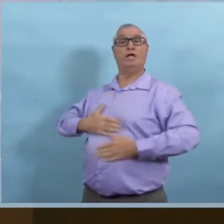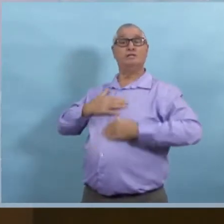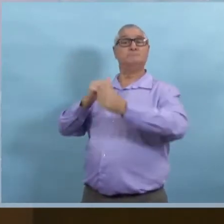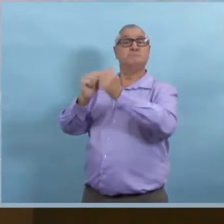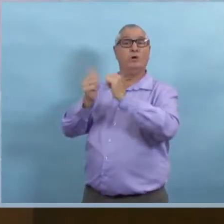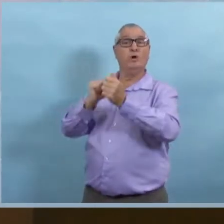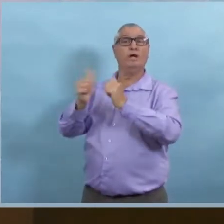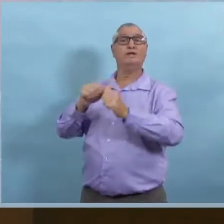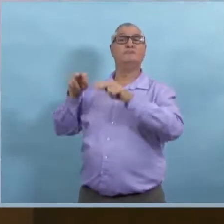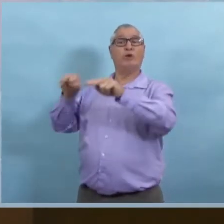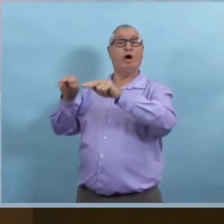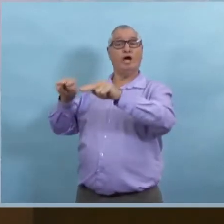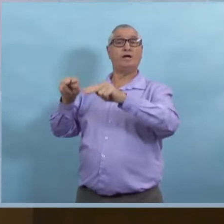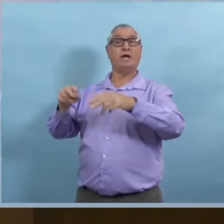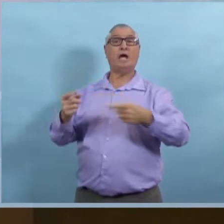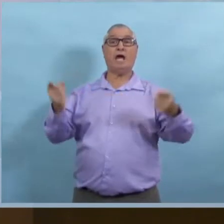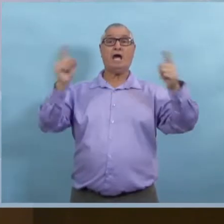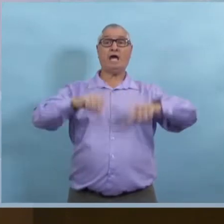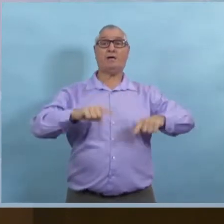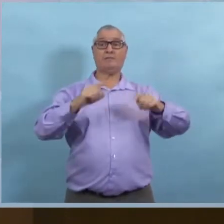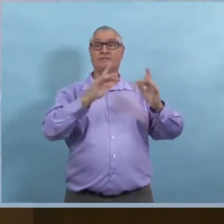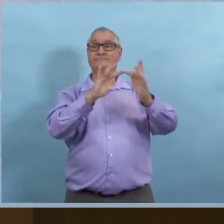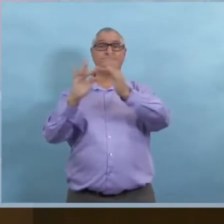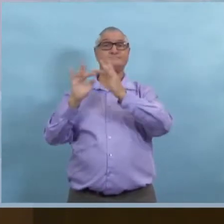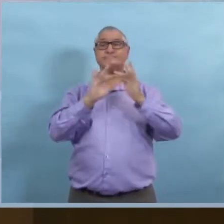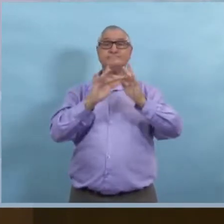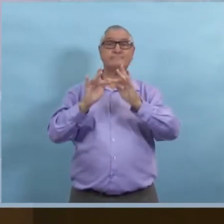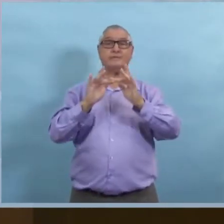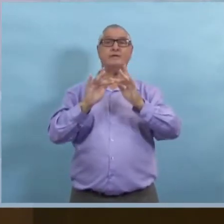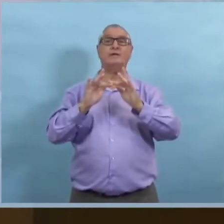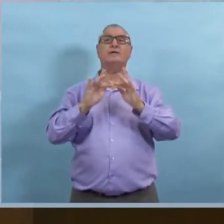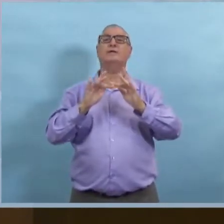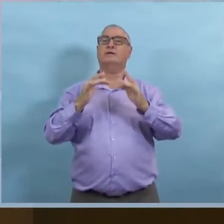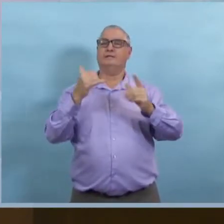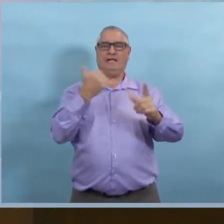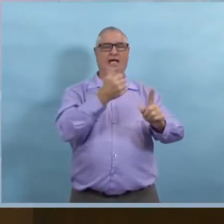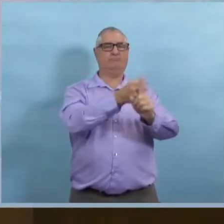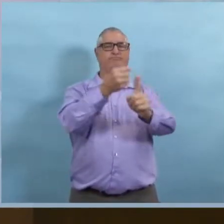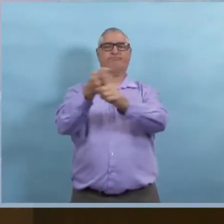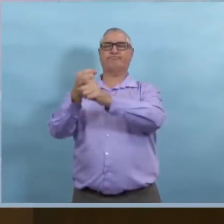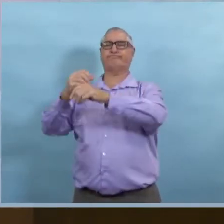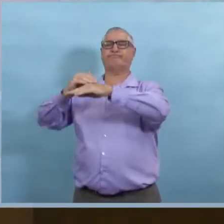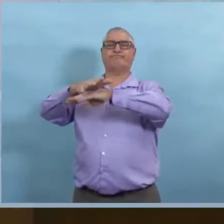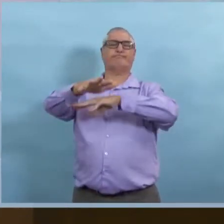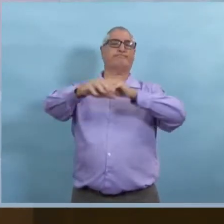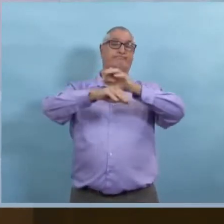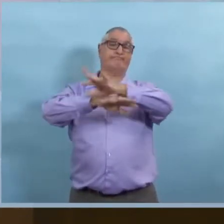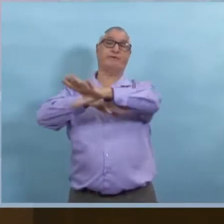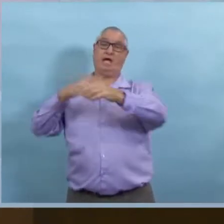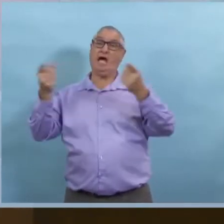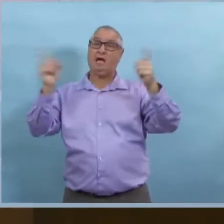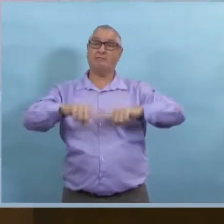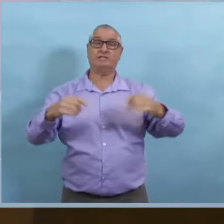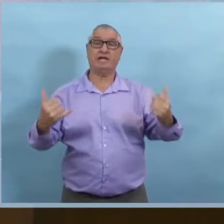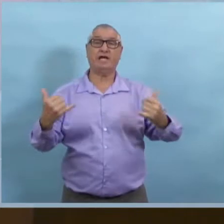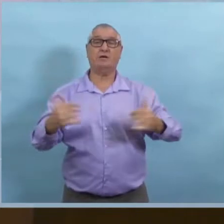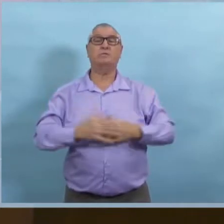contacts dans ce cadre-là, et dans le cadre d'événements sportifs. Alors par exemple, les gens vont jouer à un match de hockey.